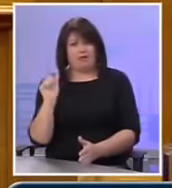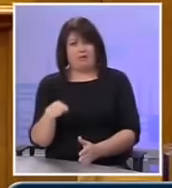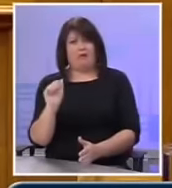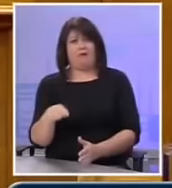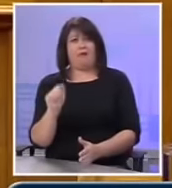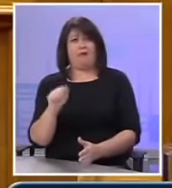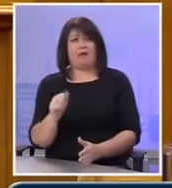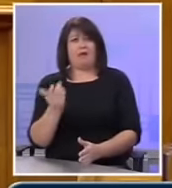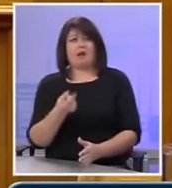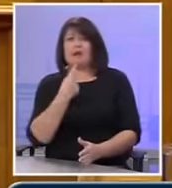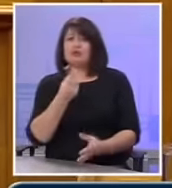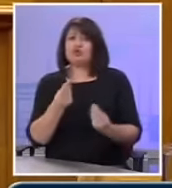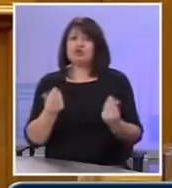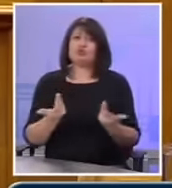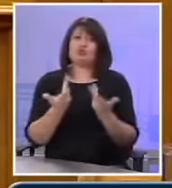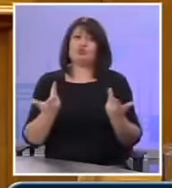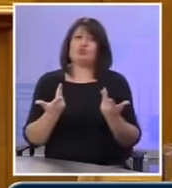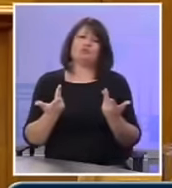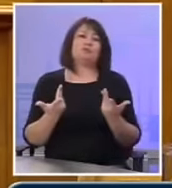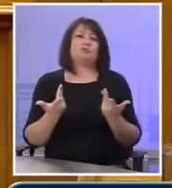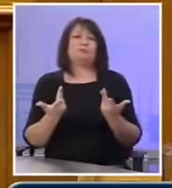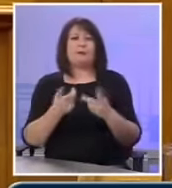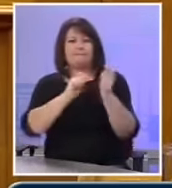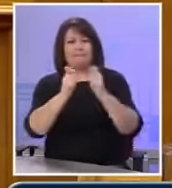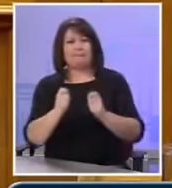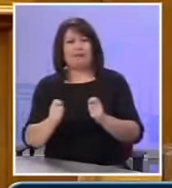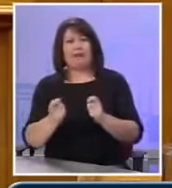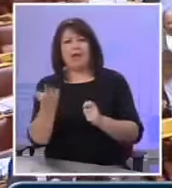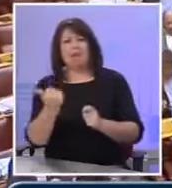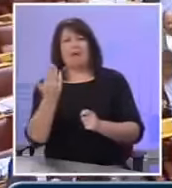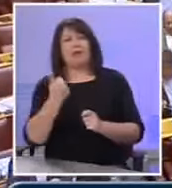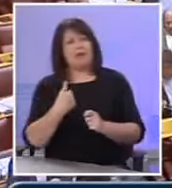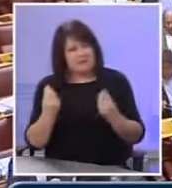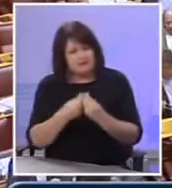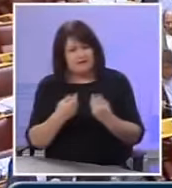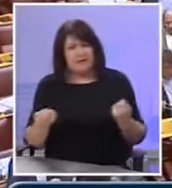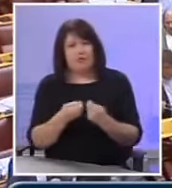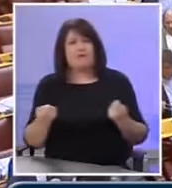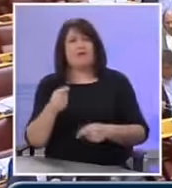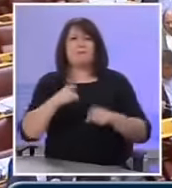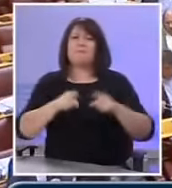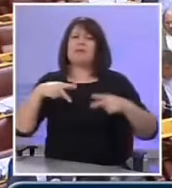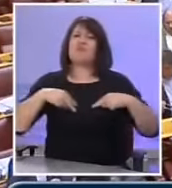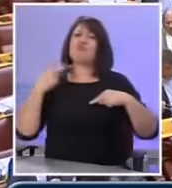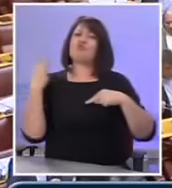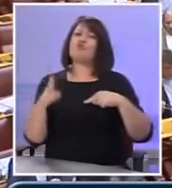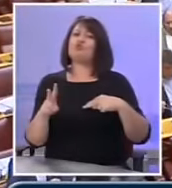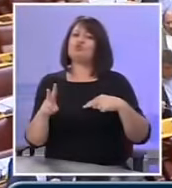με το τρόπο που λέγατε και να μην υπήρχαν αυτές οι μετεραρρυθμίσεις εμείς θα τις εφαρμόζαμε και μερικοί από τους υπουργούς σας